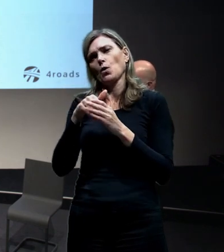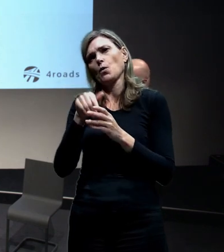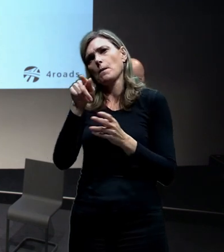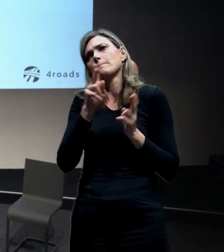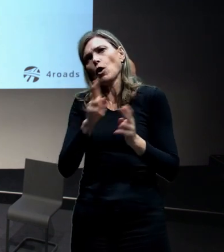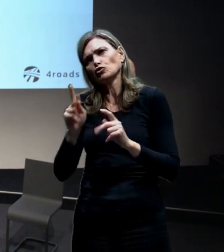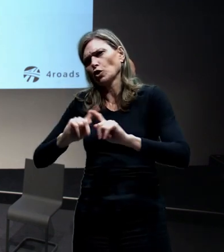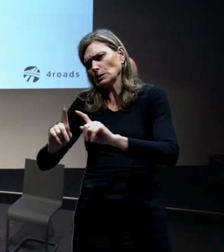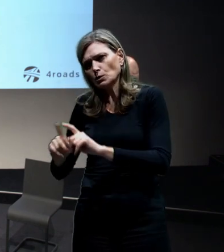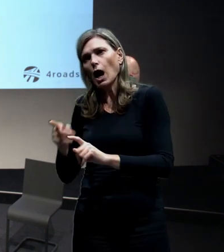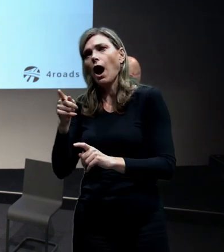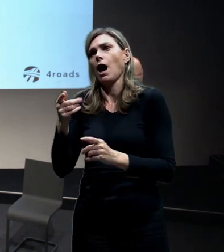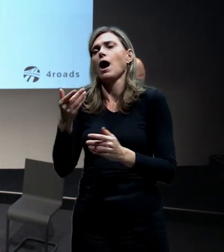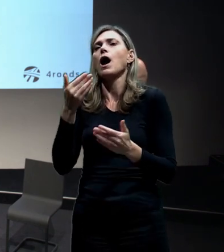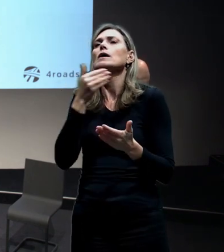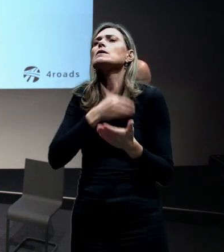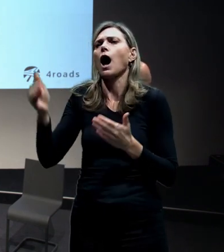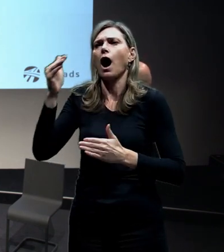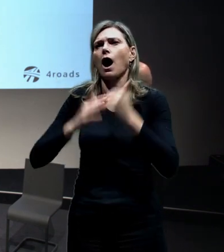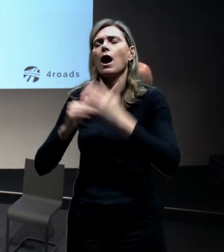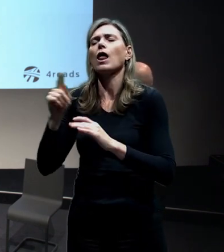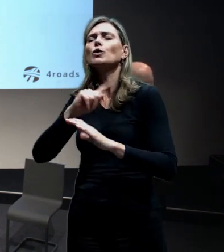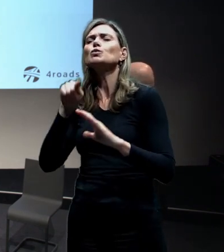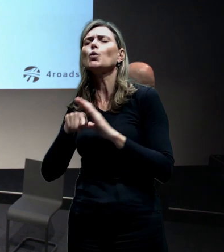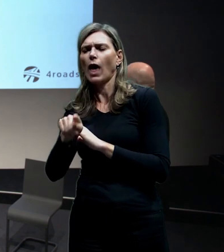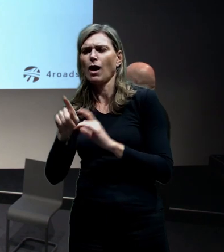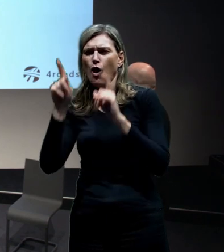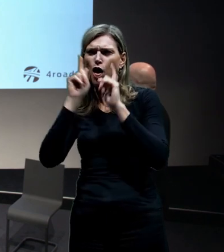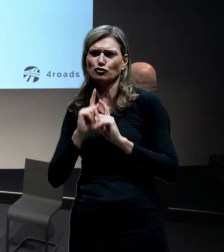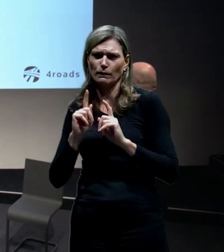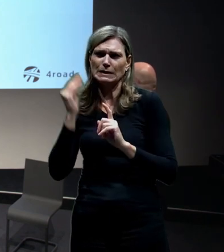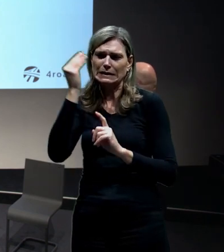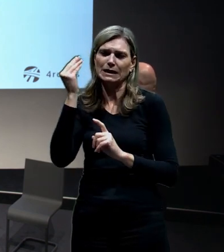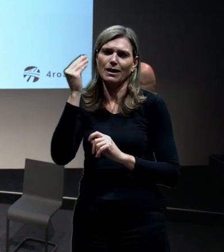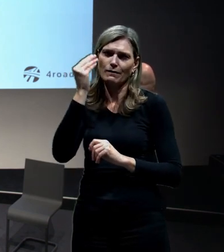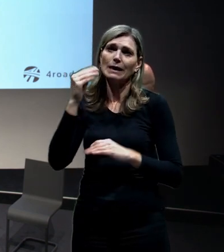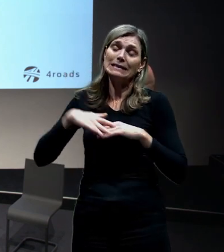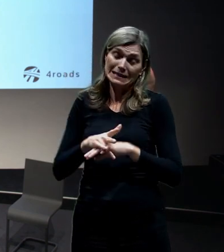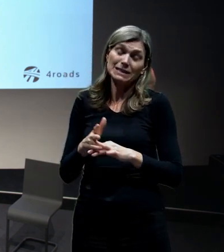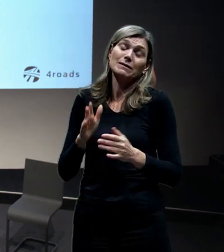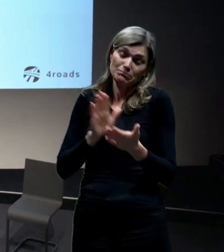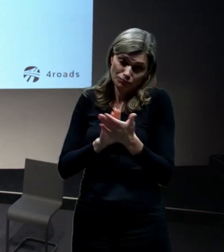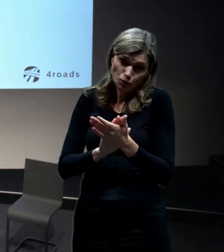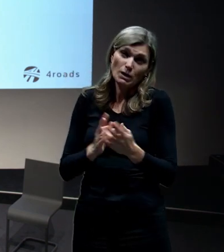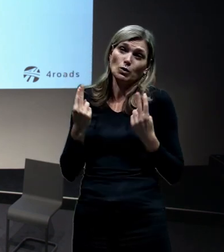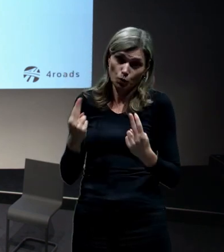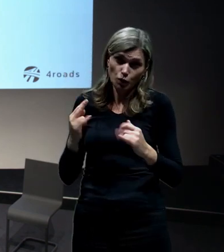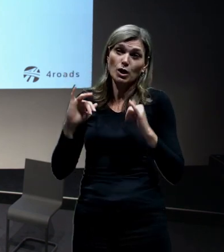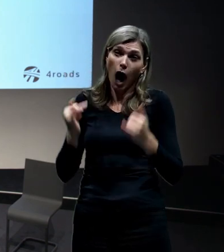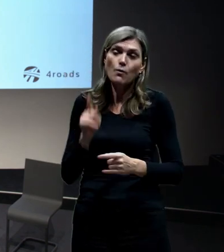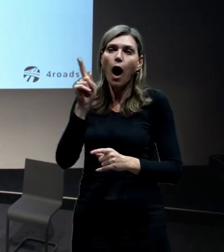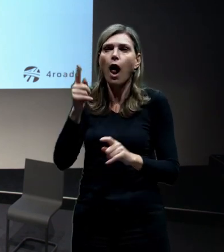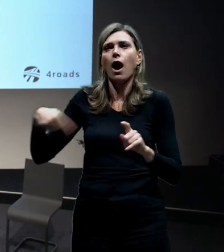To pokračovat v přípravě tunelů v Holešovičkách je určitě důležitá věc. Je potřeba si ale